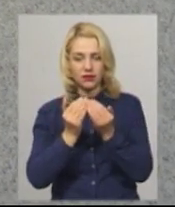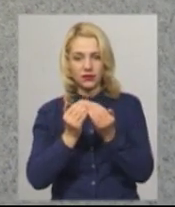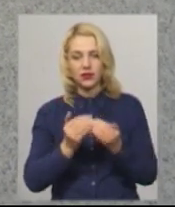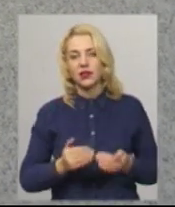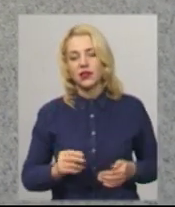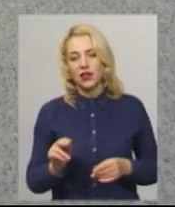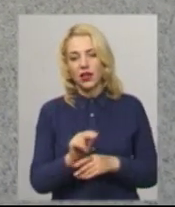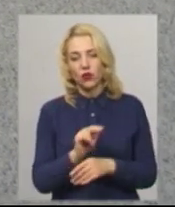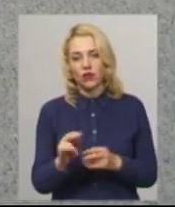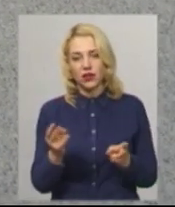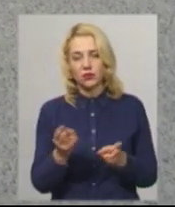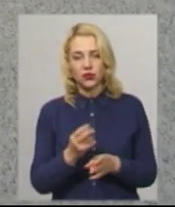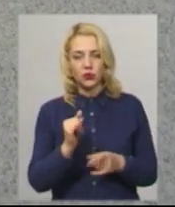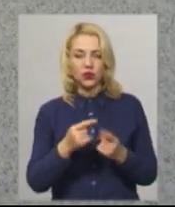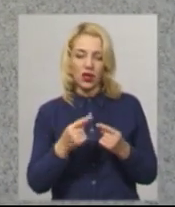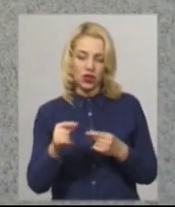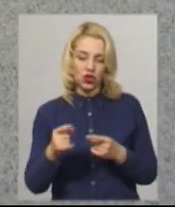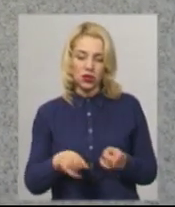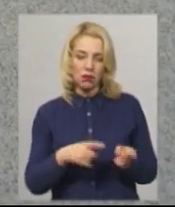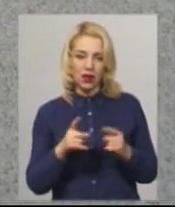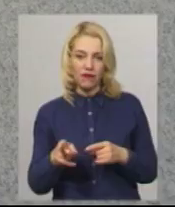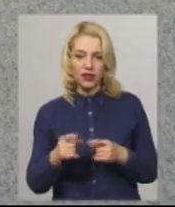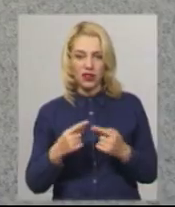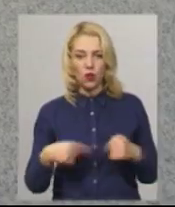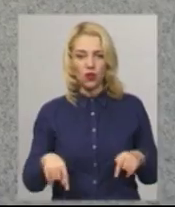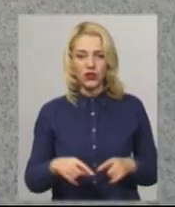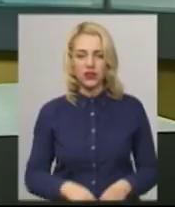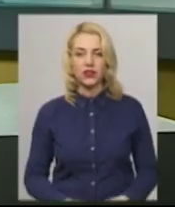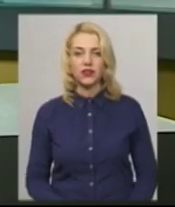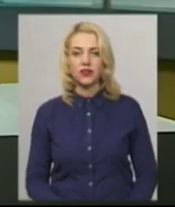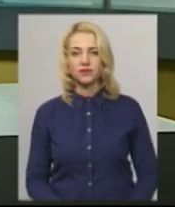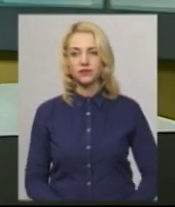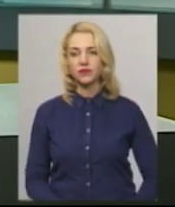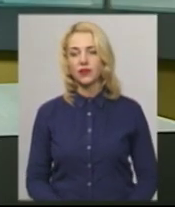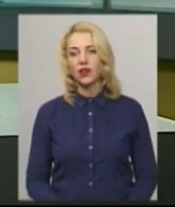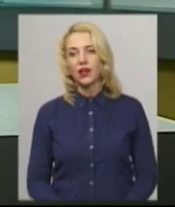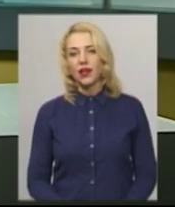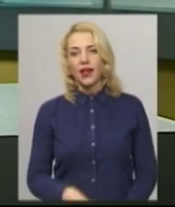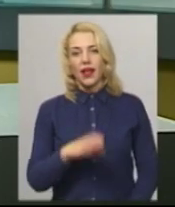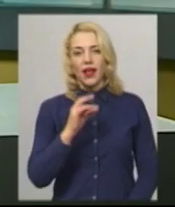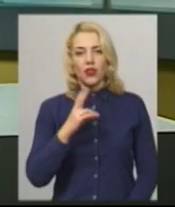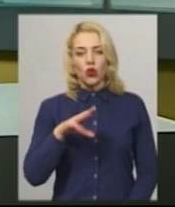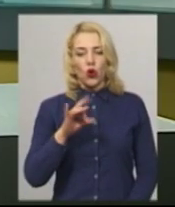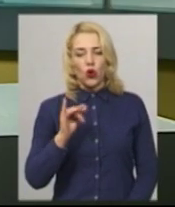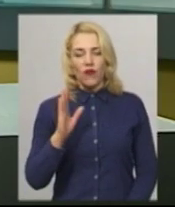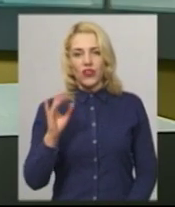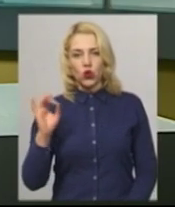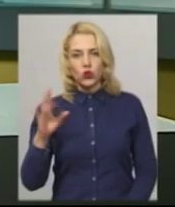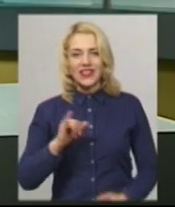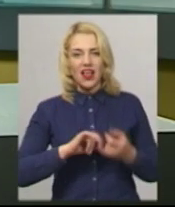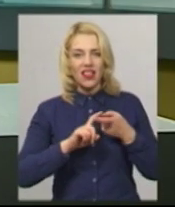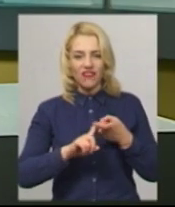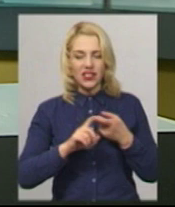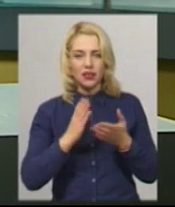лікування потребують. Інші вже переведені в відділення. Ентеровірусна інфекція має різні клінічні